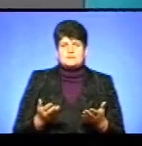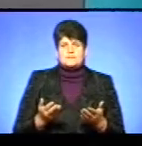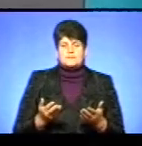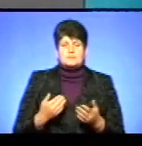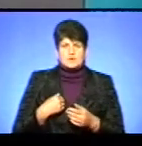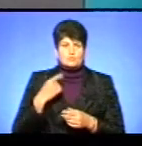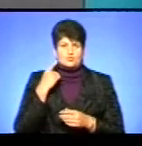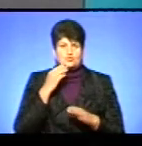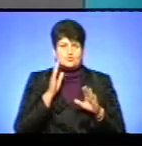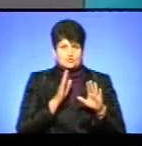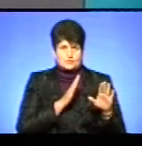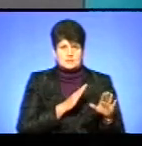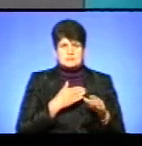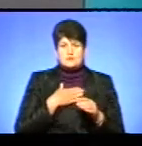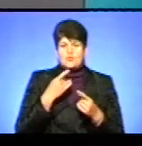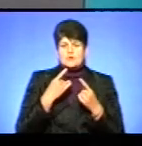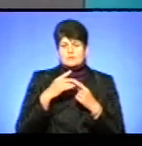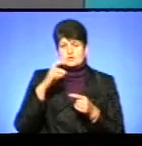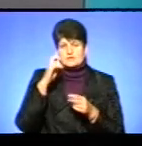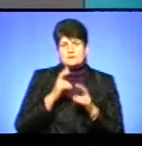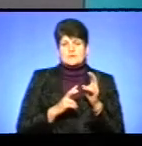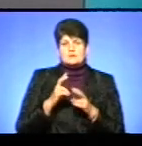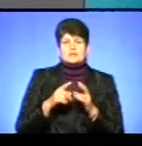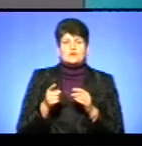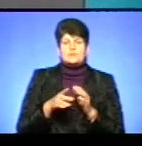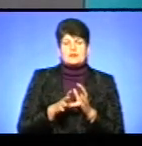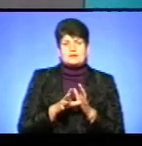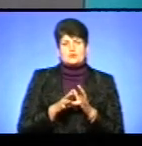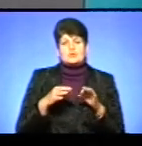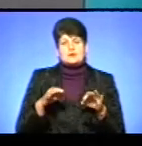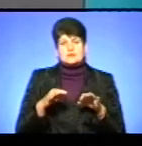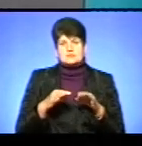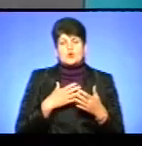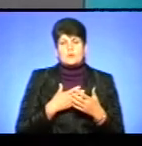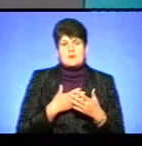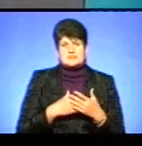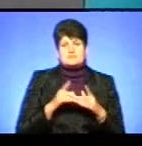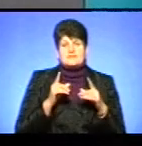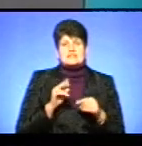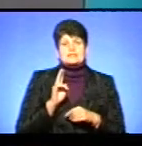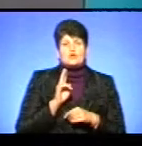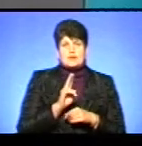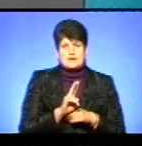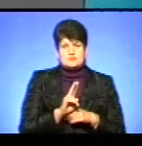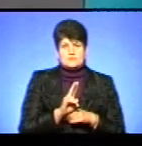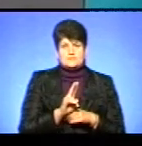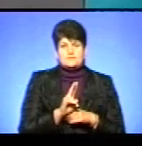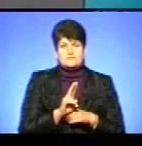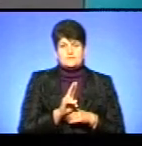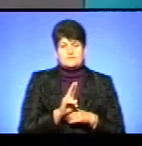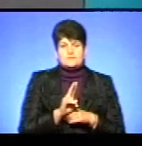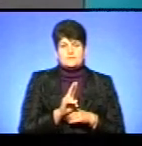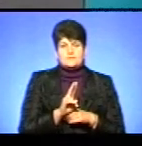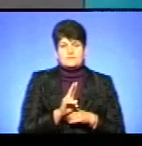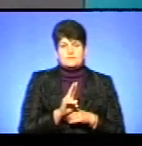почули. Це ми говорили про комунальне підприємство, тернопіль, електротранс, і, власне, громадське перевезення, тролейбуси. Можна дозволити ще? Я хочу,